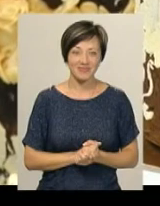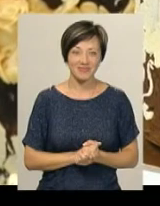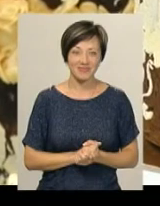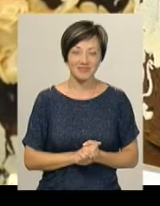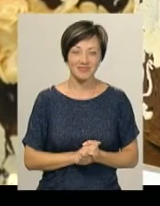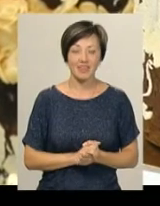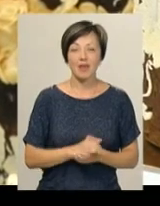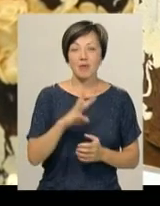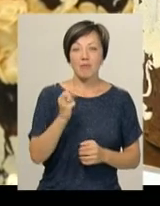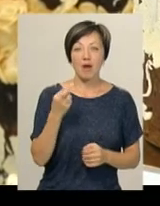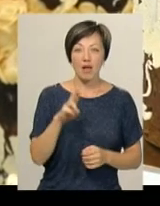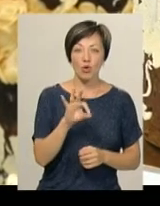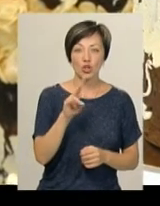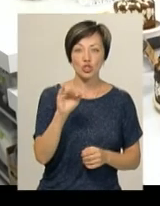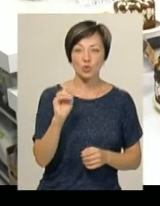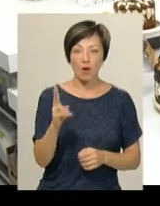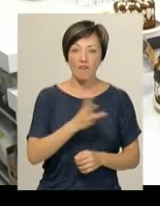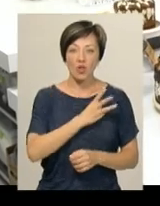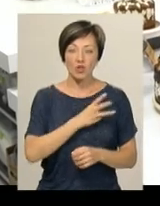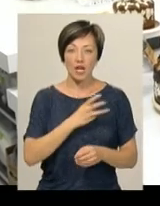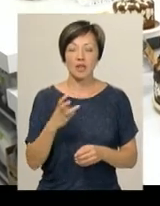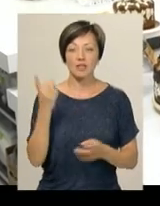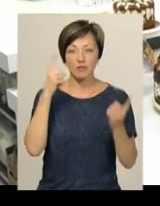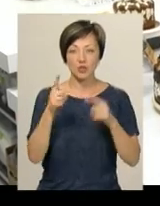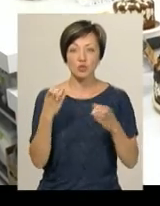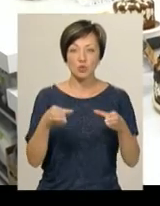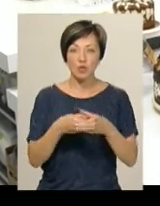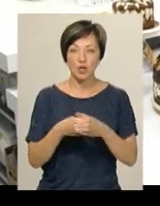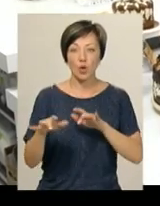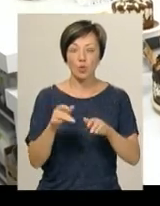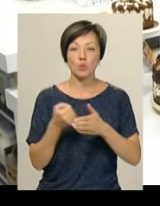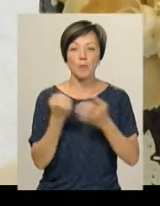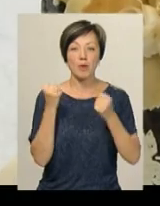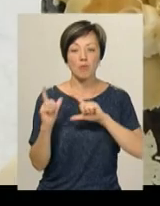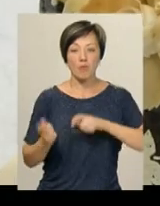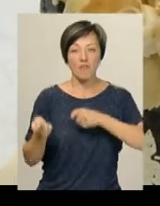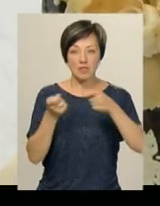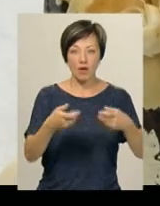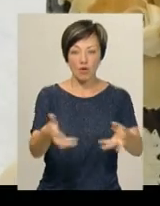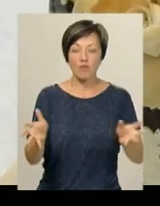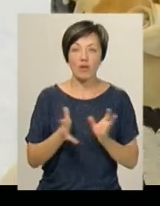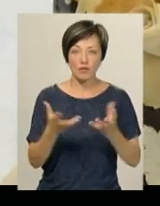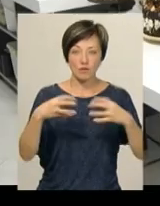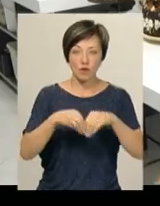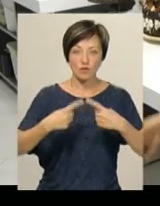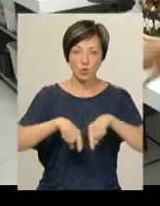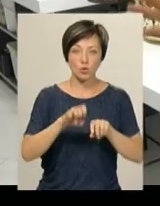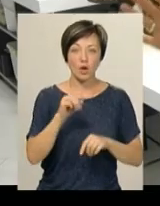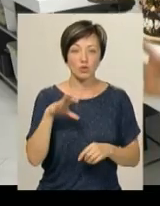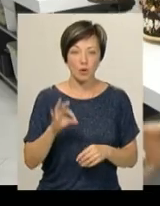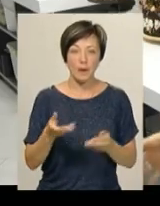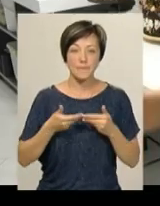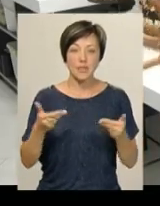Майя Онищук – волонтер творчій сотні рух до перемоги, яка наступного тижня повезе коровай у зону операції об'єднаних сил. Ми